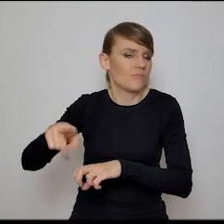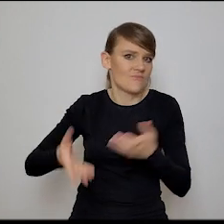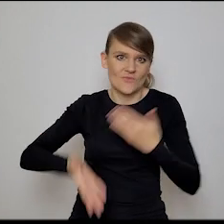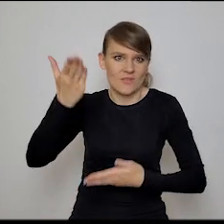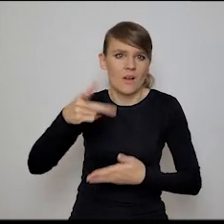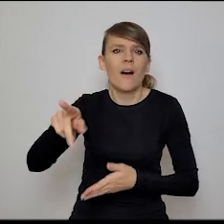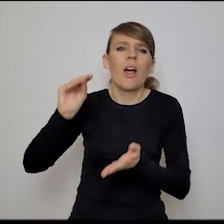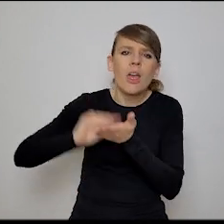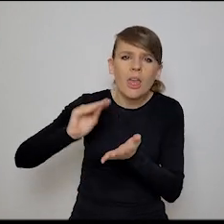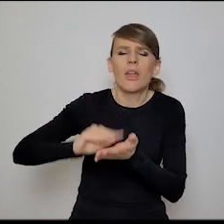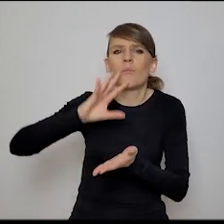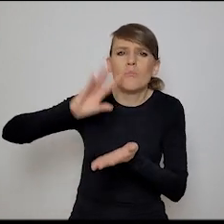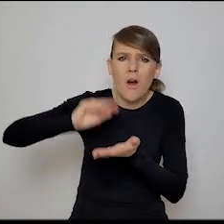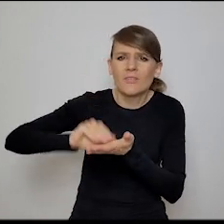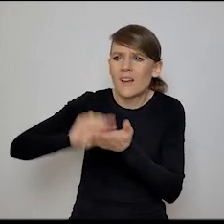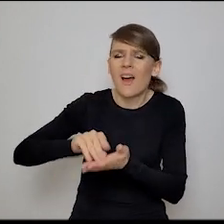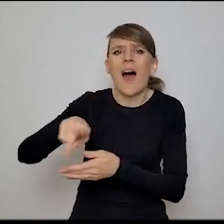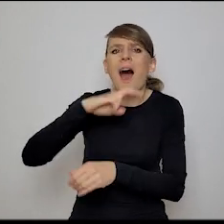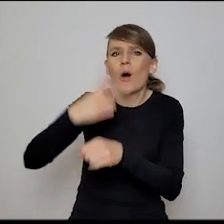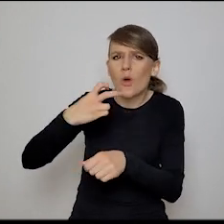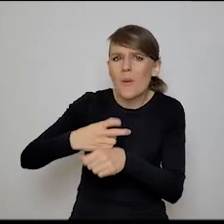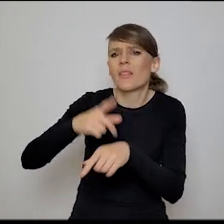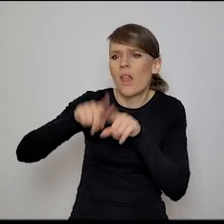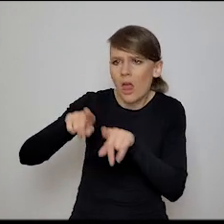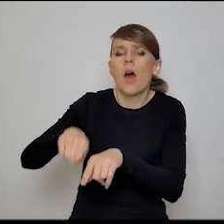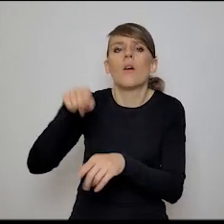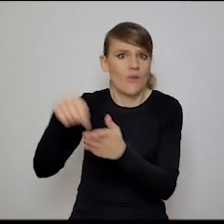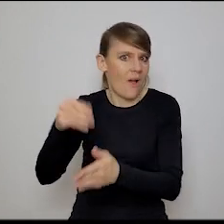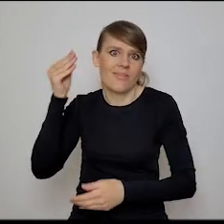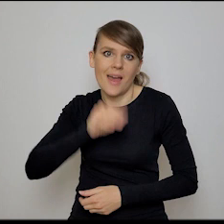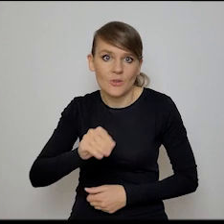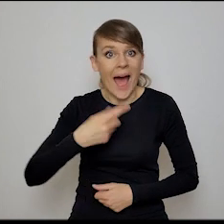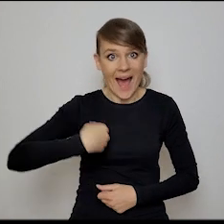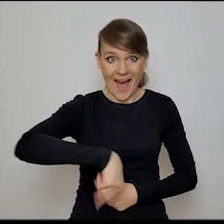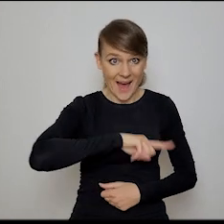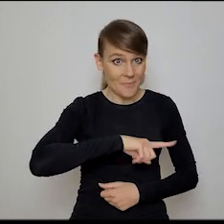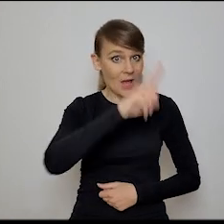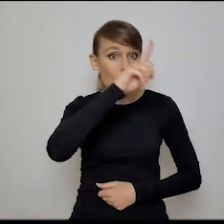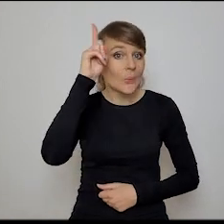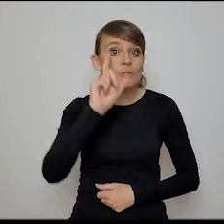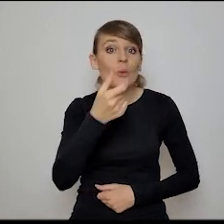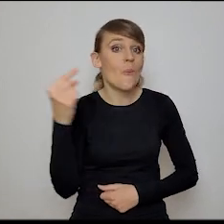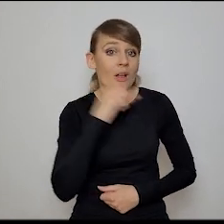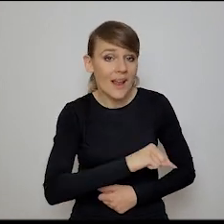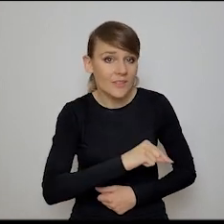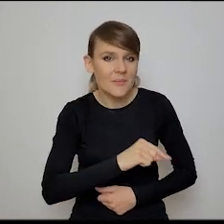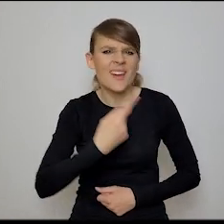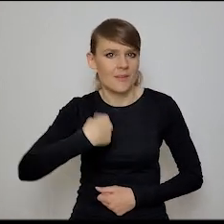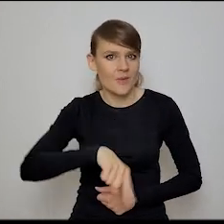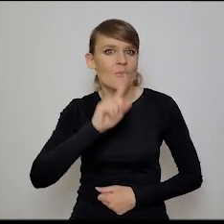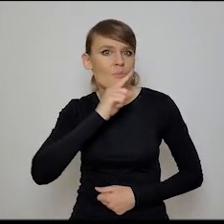sposób rutynowy właśnie ten, który da się zautomatyzować. To, co my ludzie potrafimy robić, to jest potrafimy